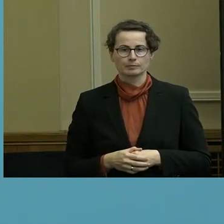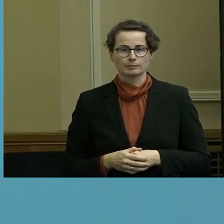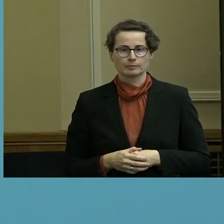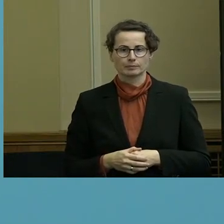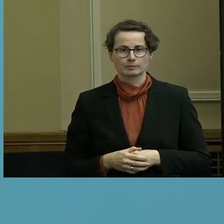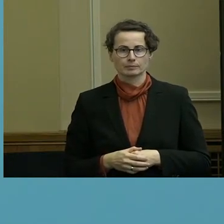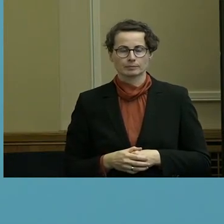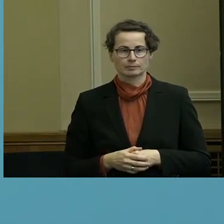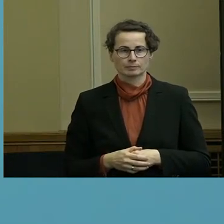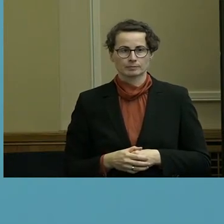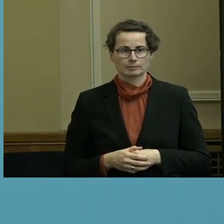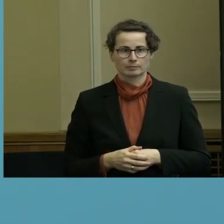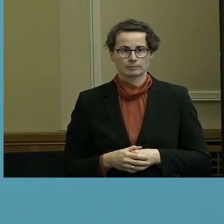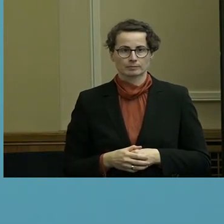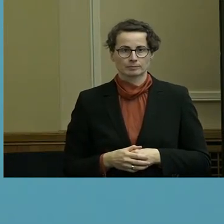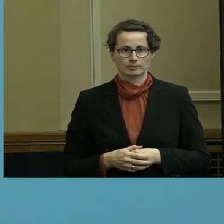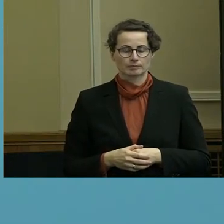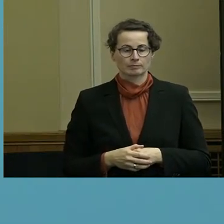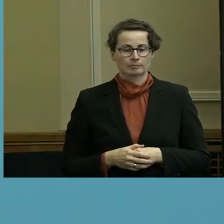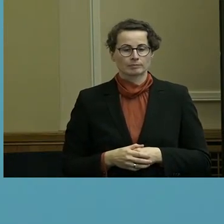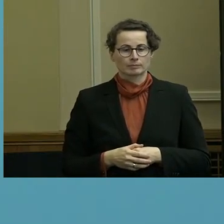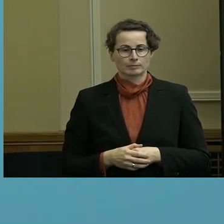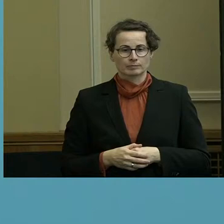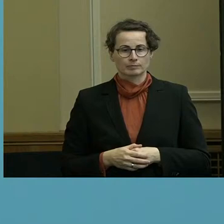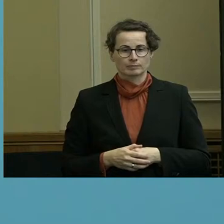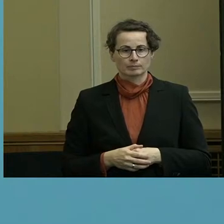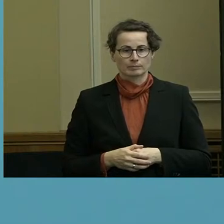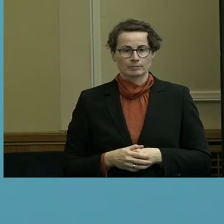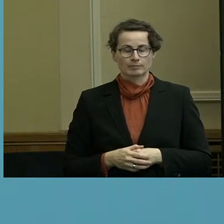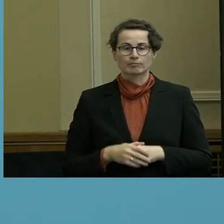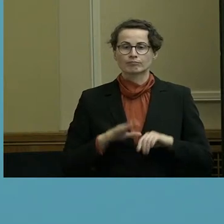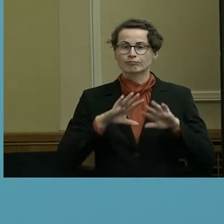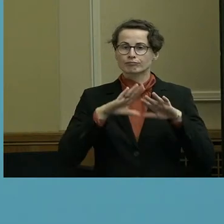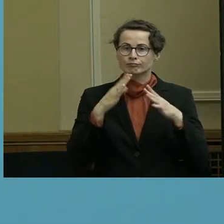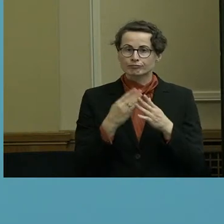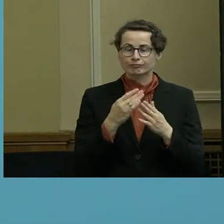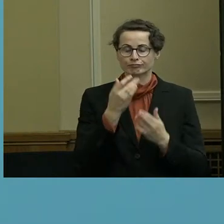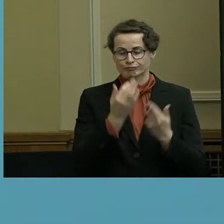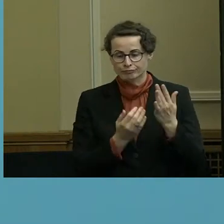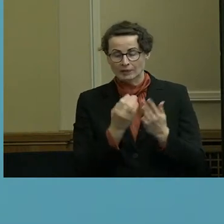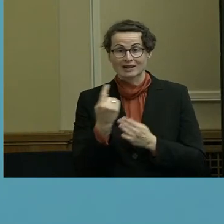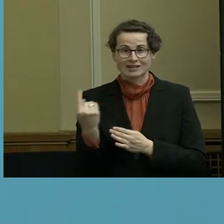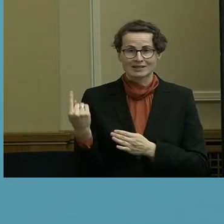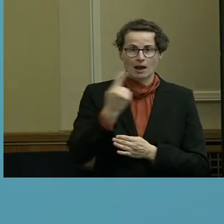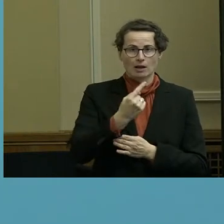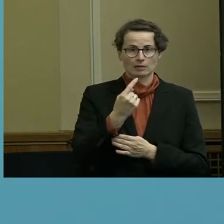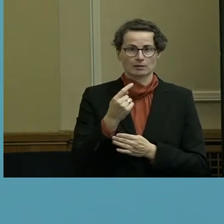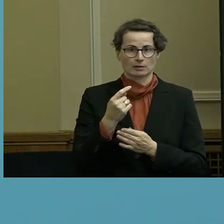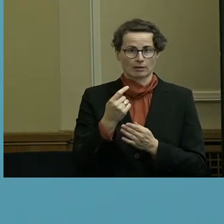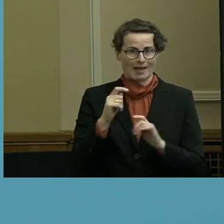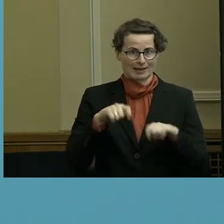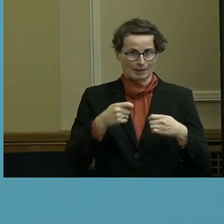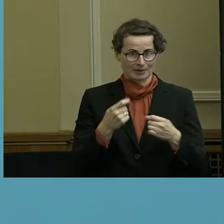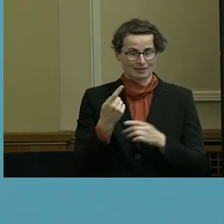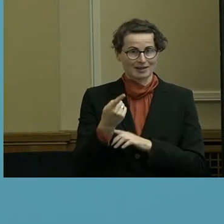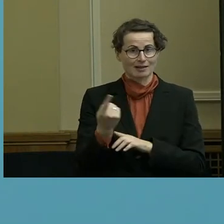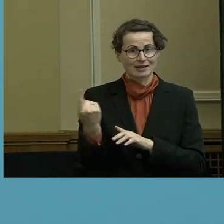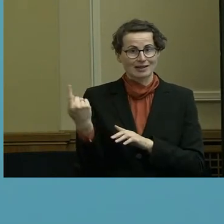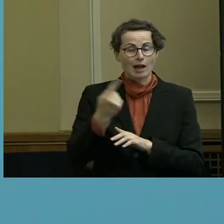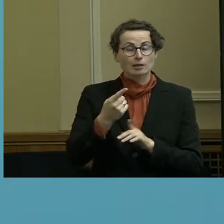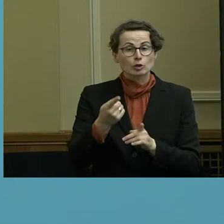den Jahresergebnissen, dem Jahresüberschuss, haben wir die Situation, dass wir einen